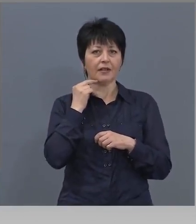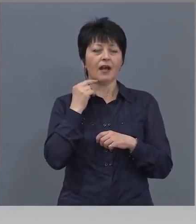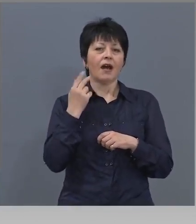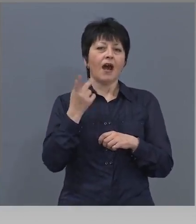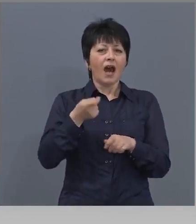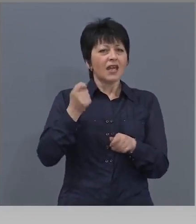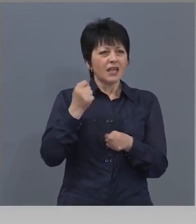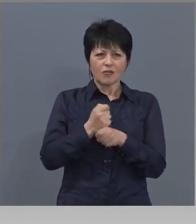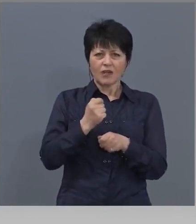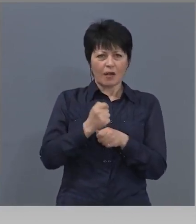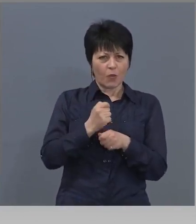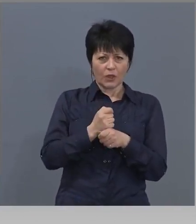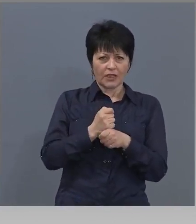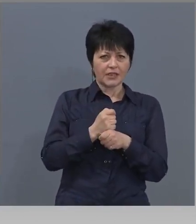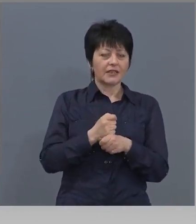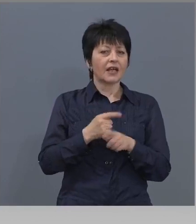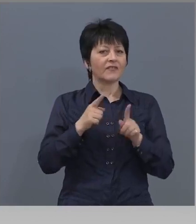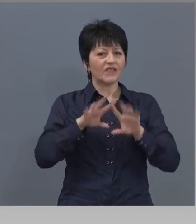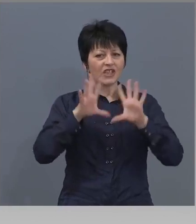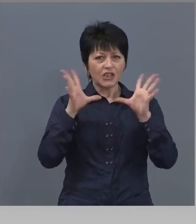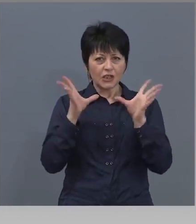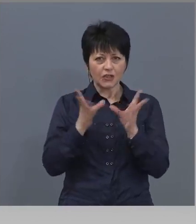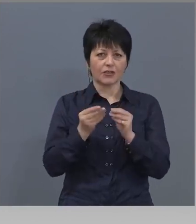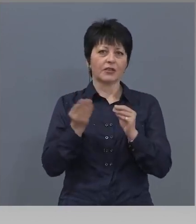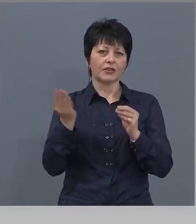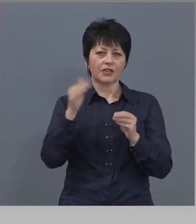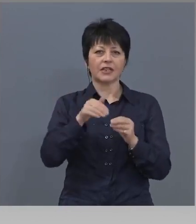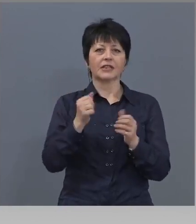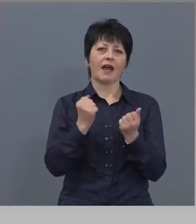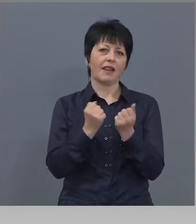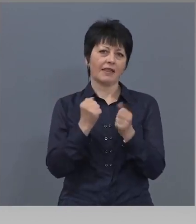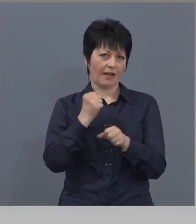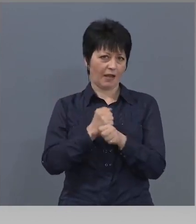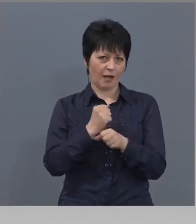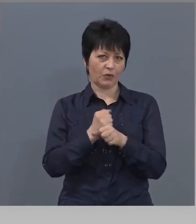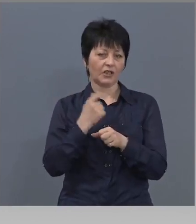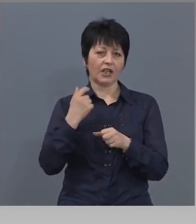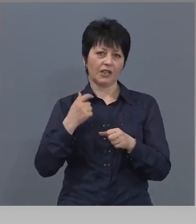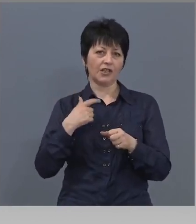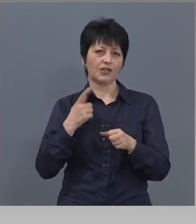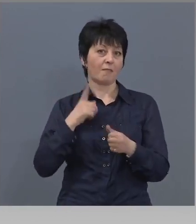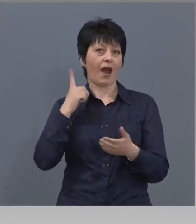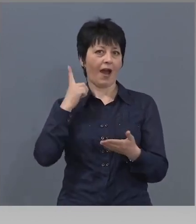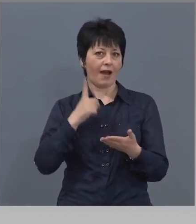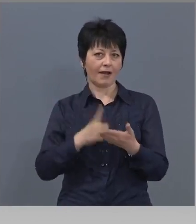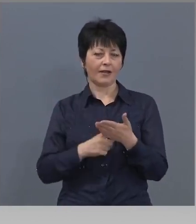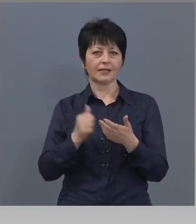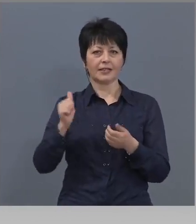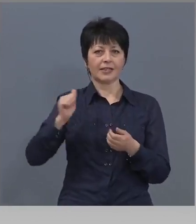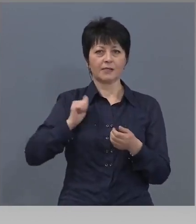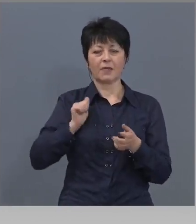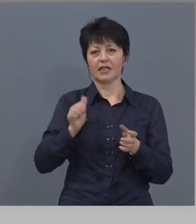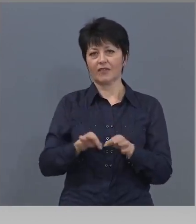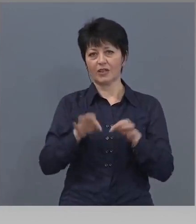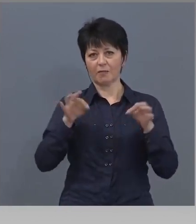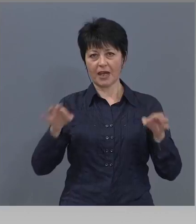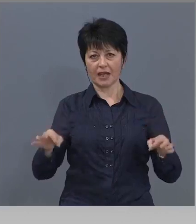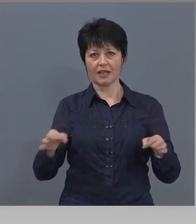оперативни работници. Всички те ще са на терен, за да гарантират спазване на мерките, достатъчно разстояние между хората,